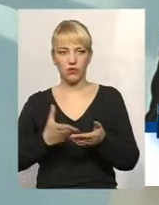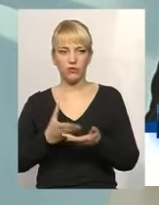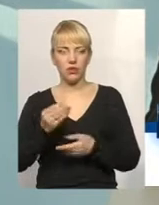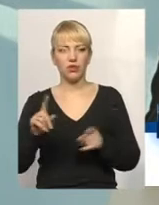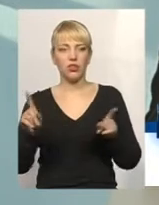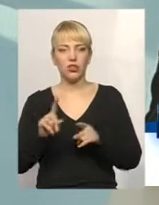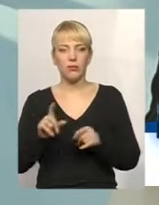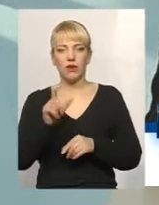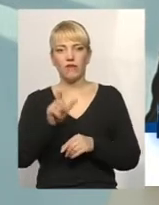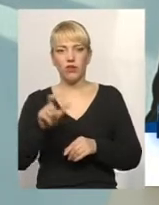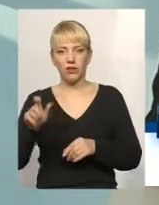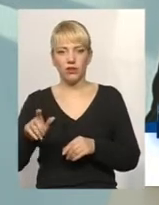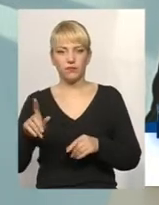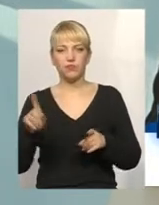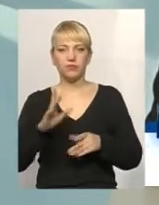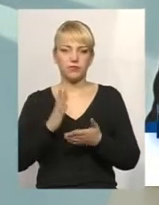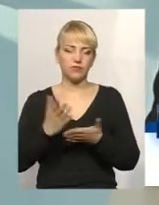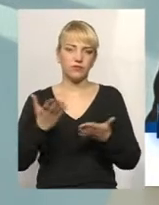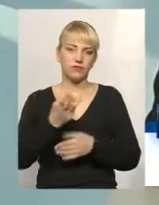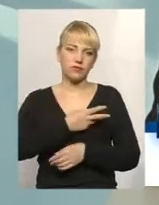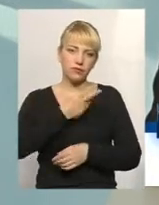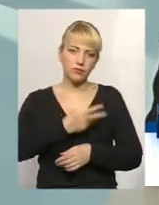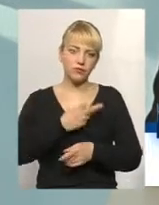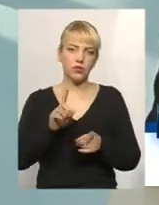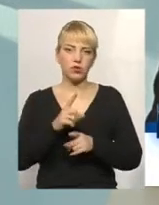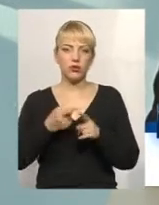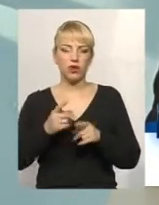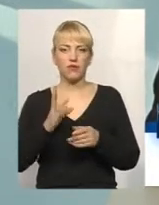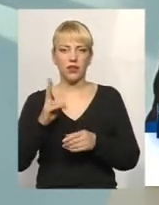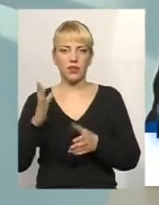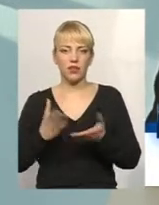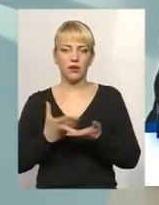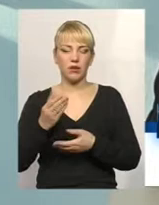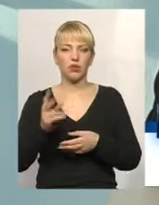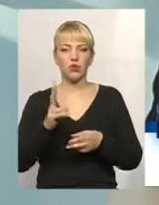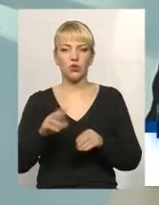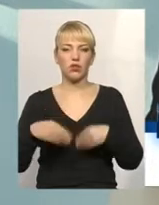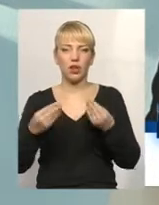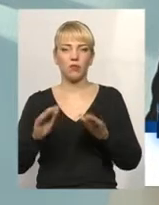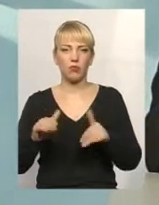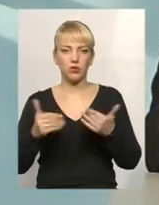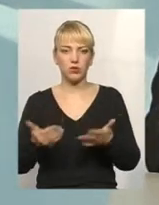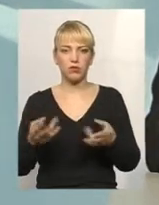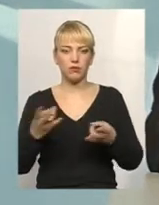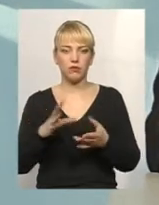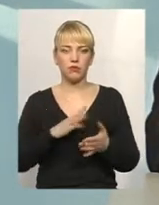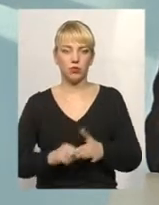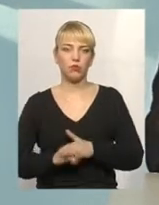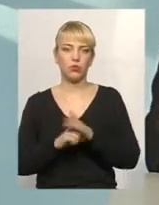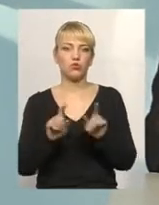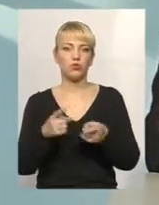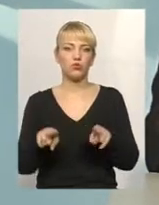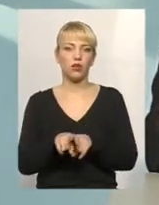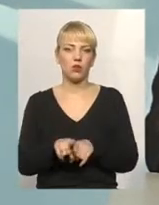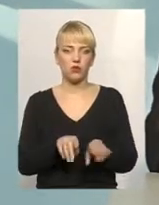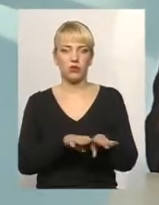Для того, щоб вони, якщо мають свої якісь побажання, тобто, ця квартирна плата має бути, хто дає пропозицію, має бути обґрунтована. Чому саме